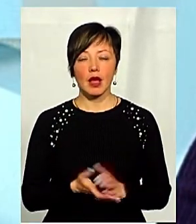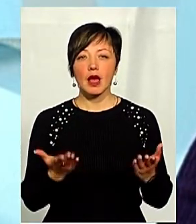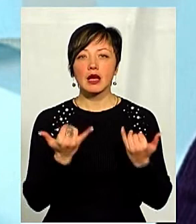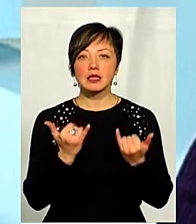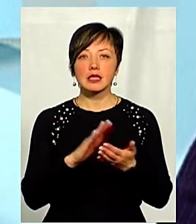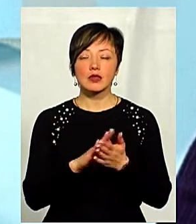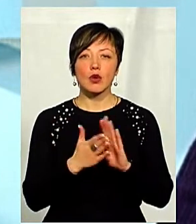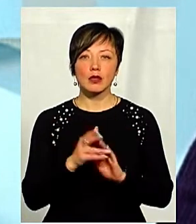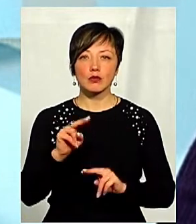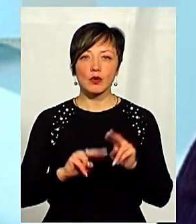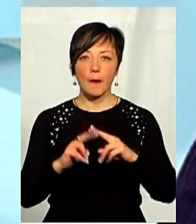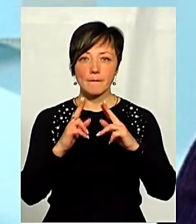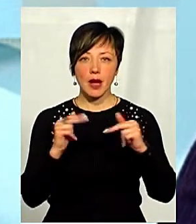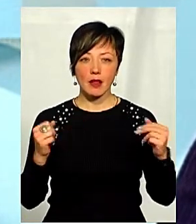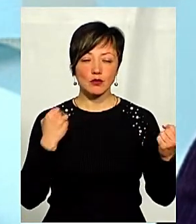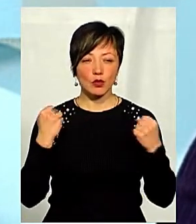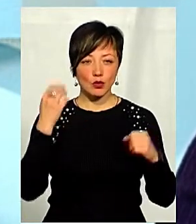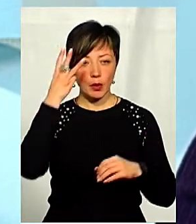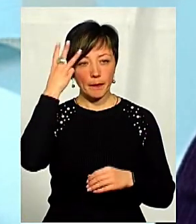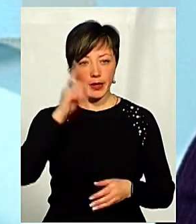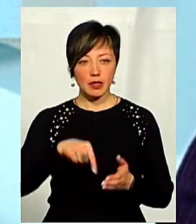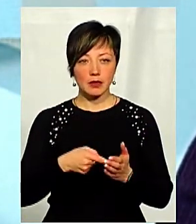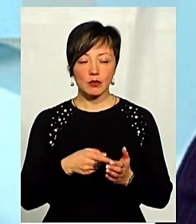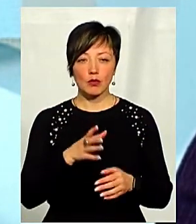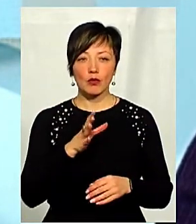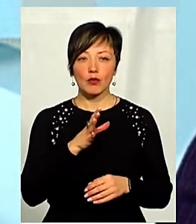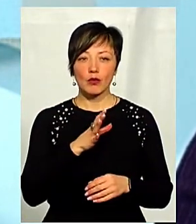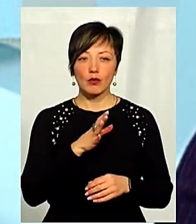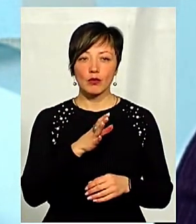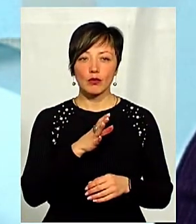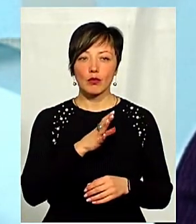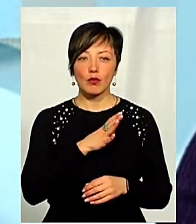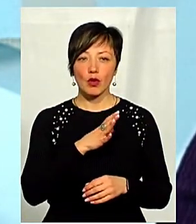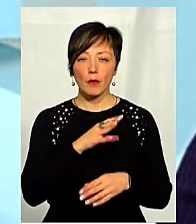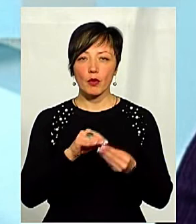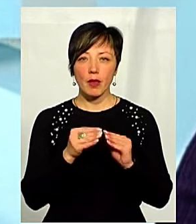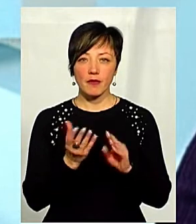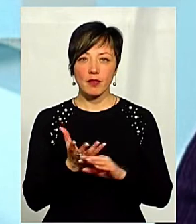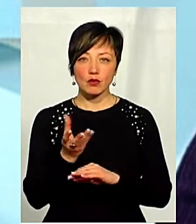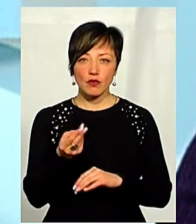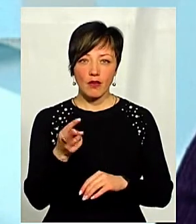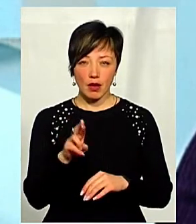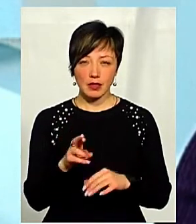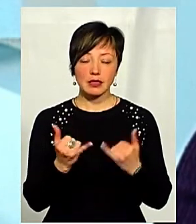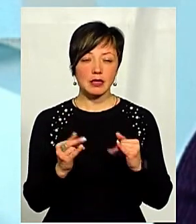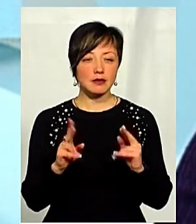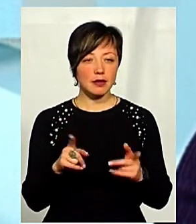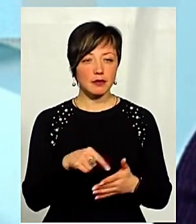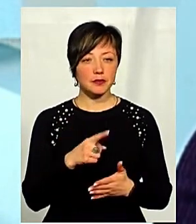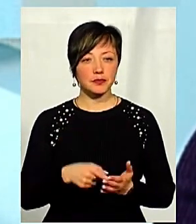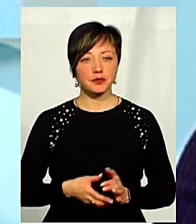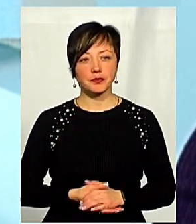ситуація з будівництвом Палацу спорту Хмельницького? Тому що були проблеми з фінансуванням для бюджету, як зараз